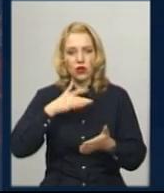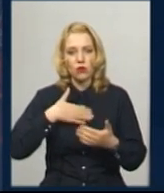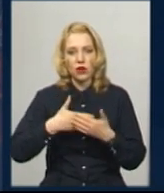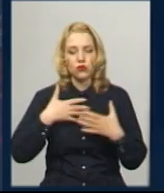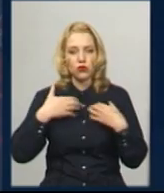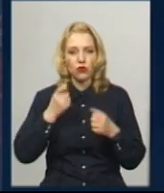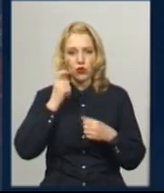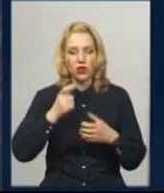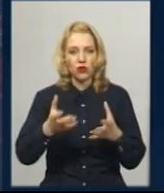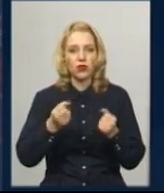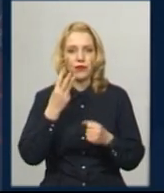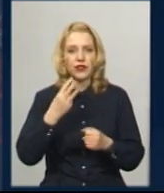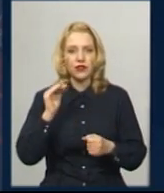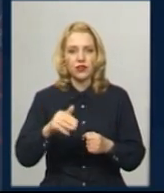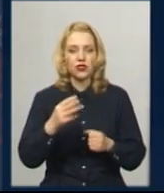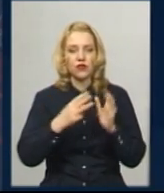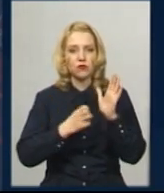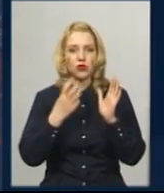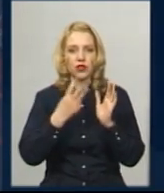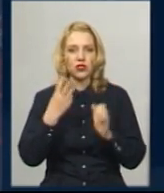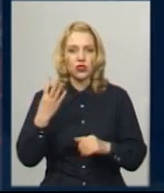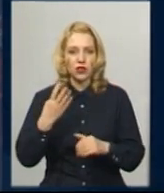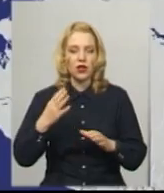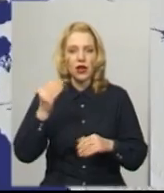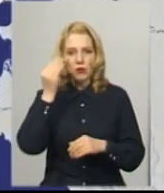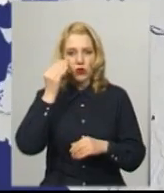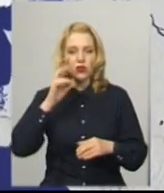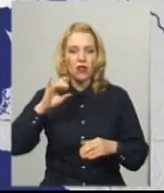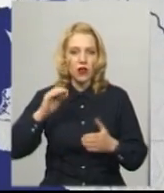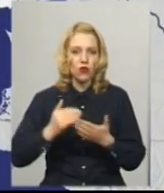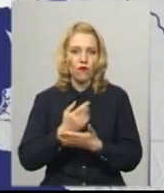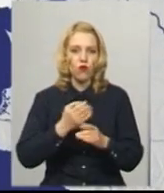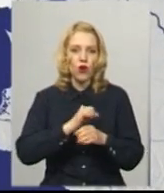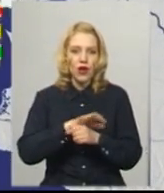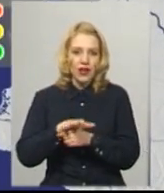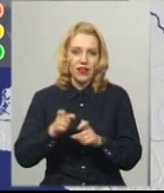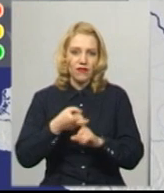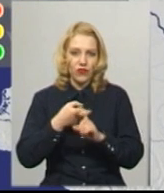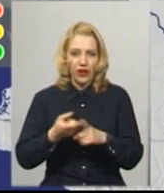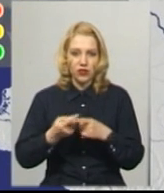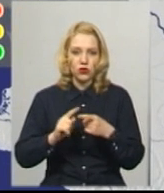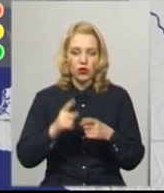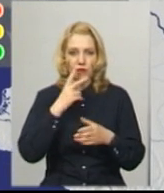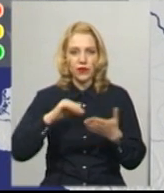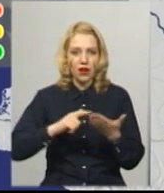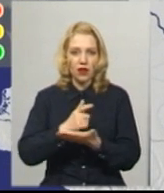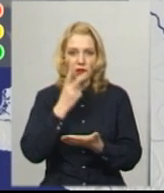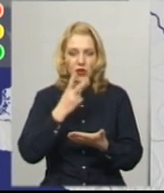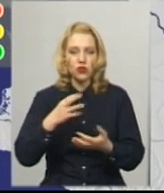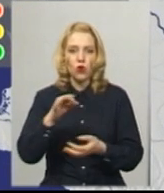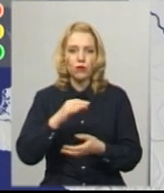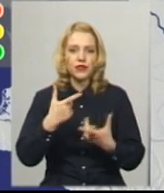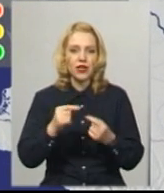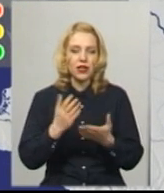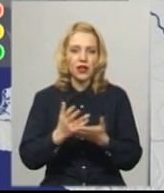отримав 3834 підозри на нову коронавірусну інфекцію. На цій карті ви бачите області, є підтверджені